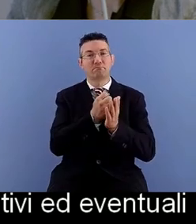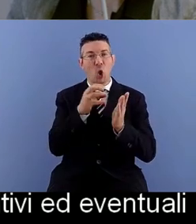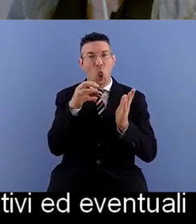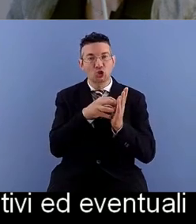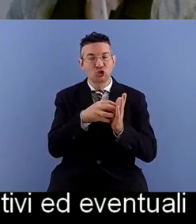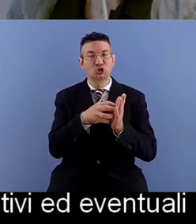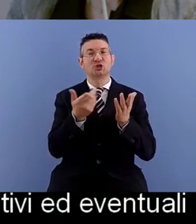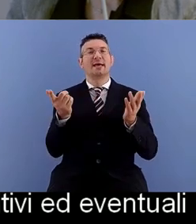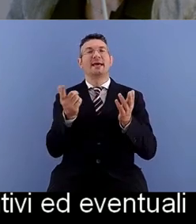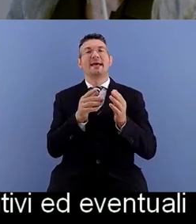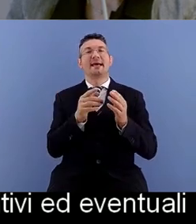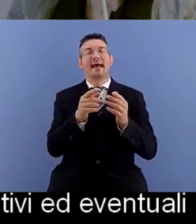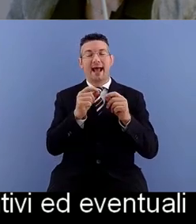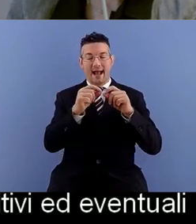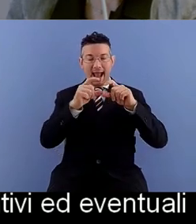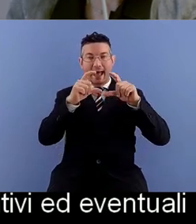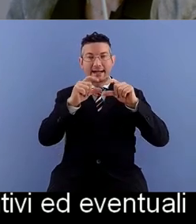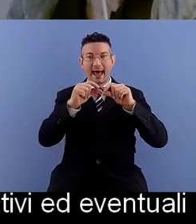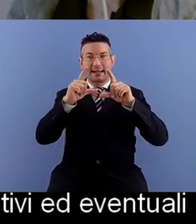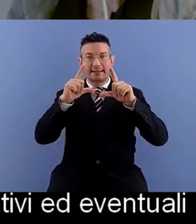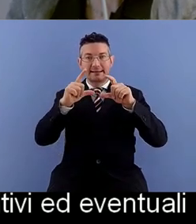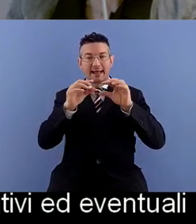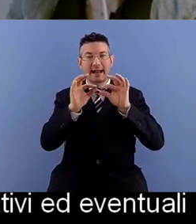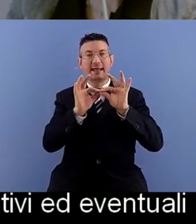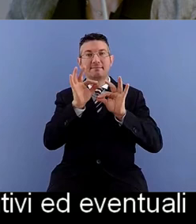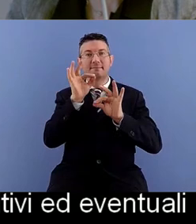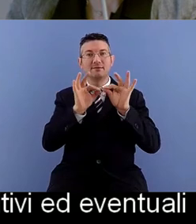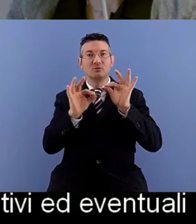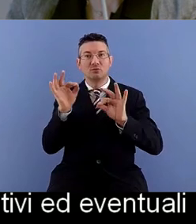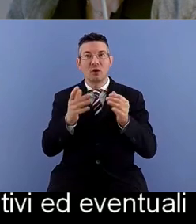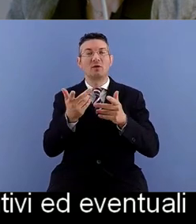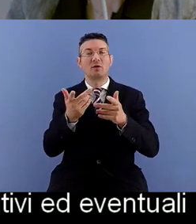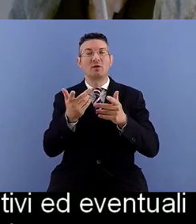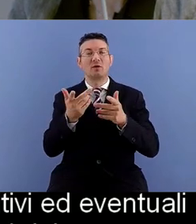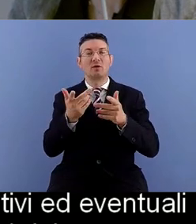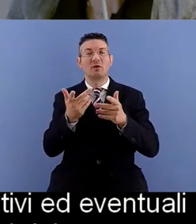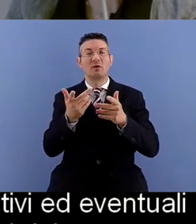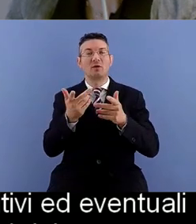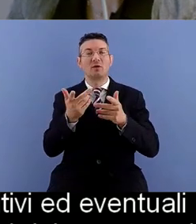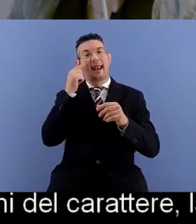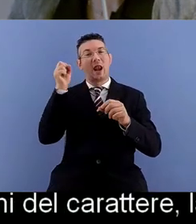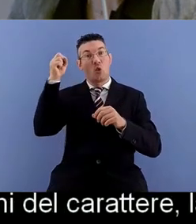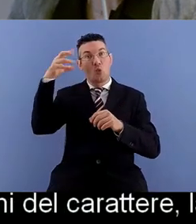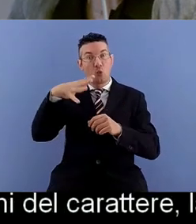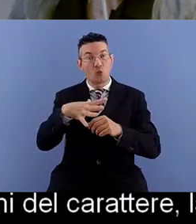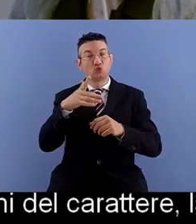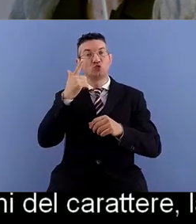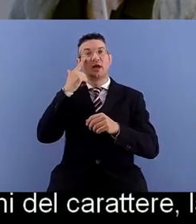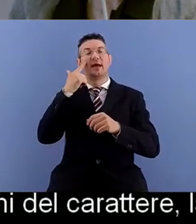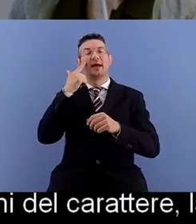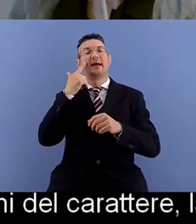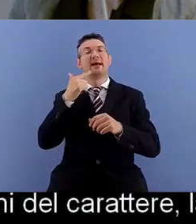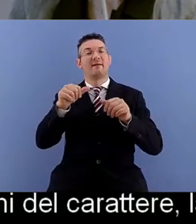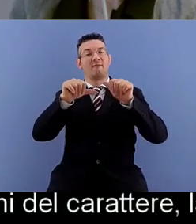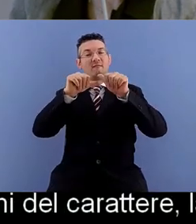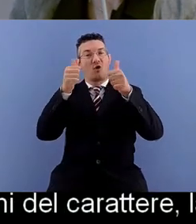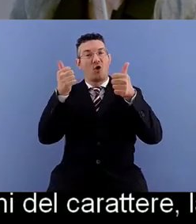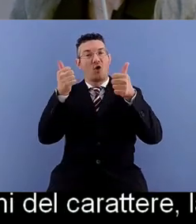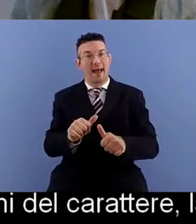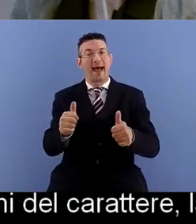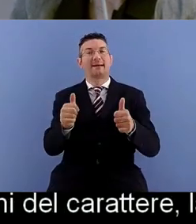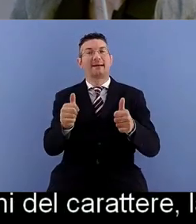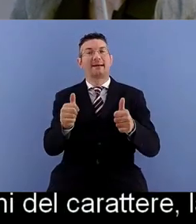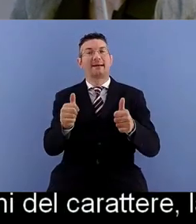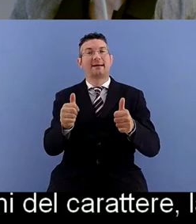carattere, la luce, l'illuminazione, i formati. Terza